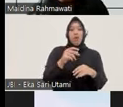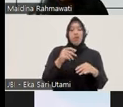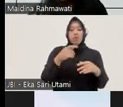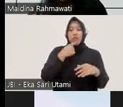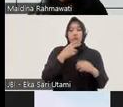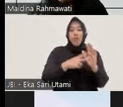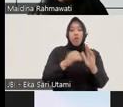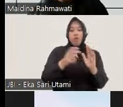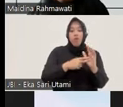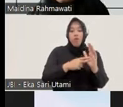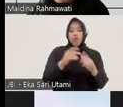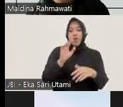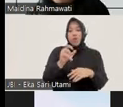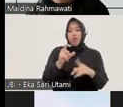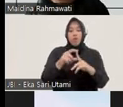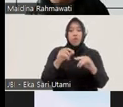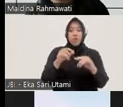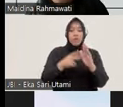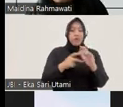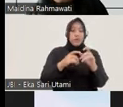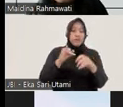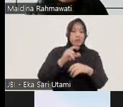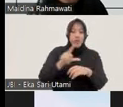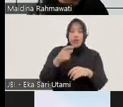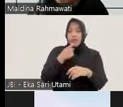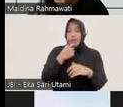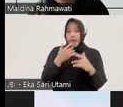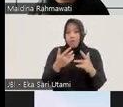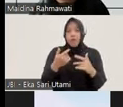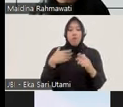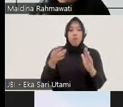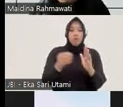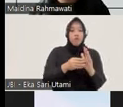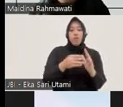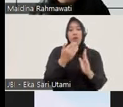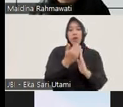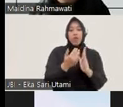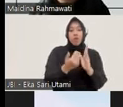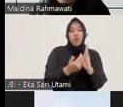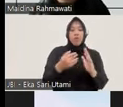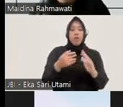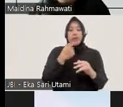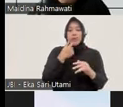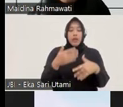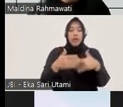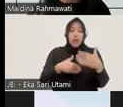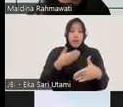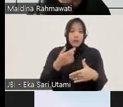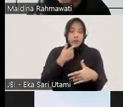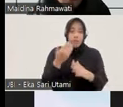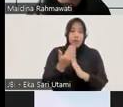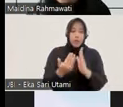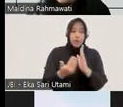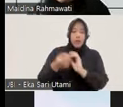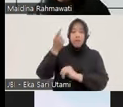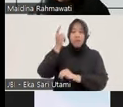lalu kemudian juga ada ketentuan dimana dia diatur lebih lanjut oleh peraturan pemerintah